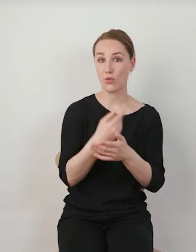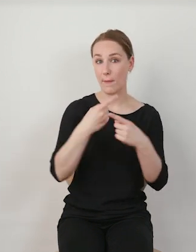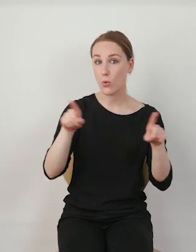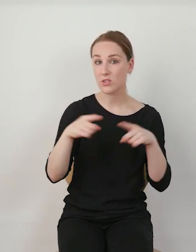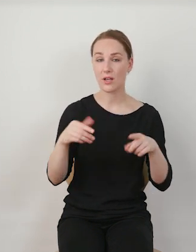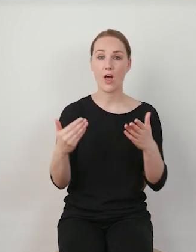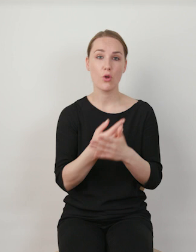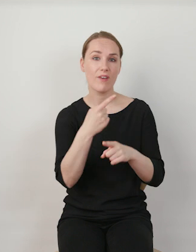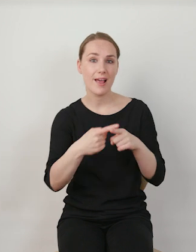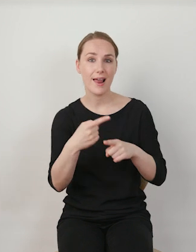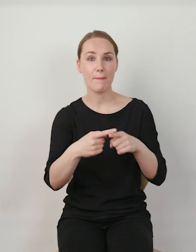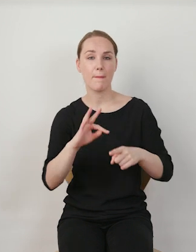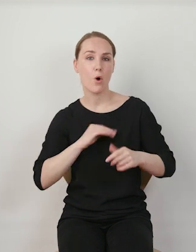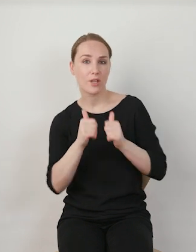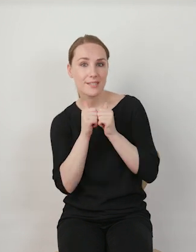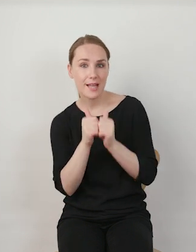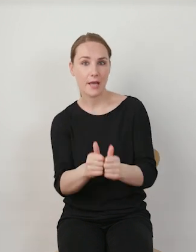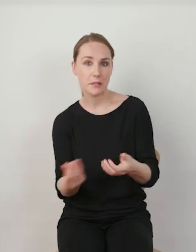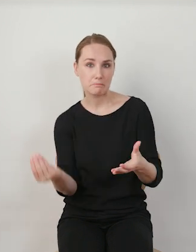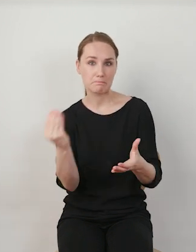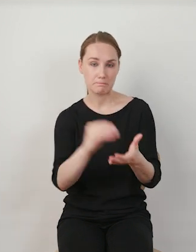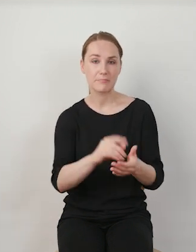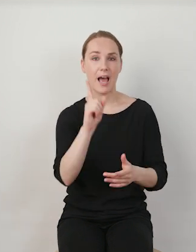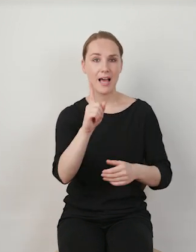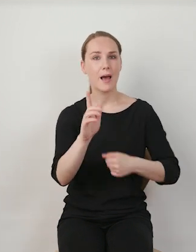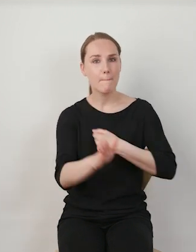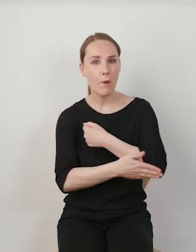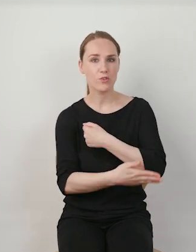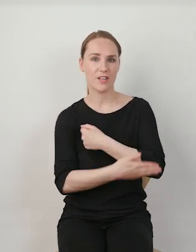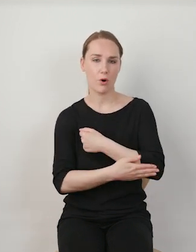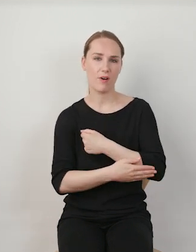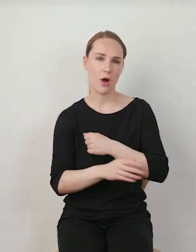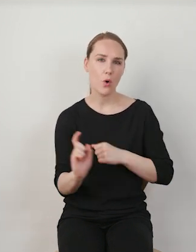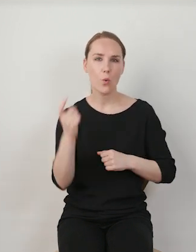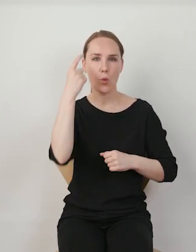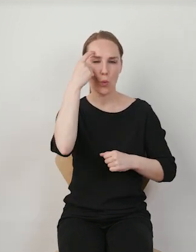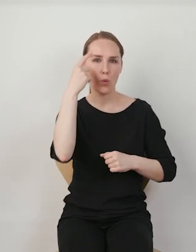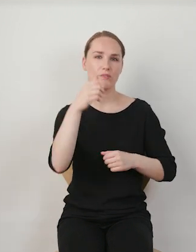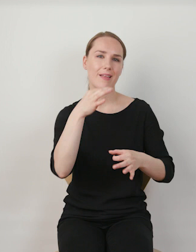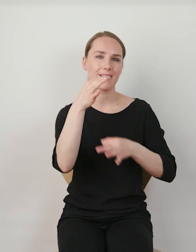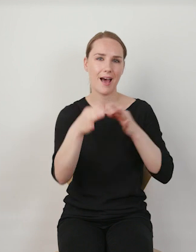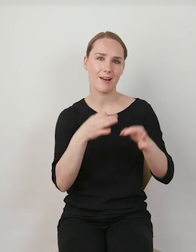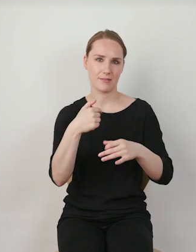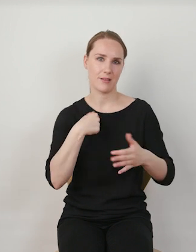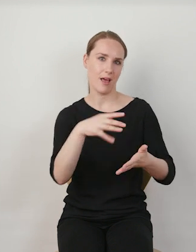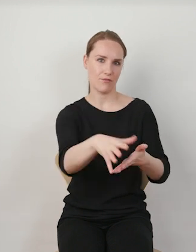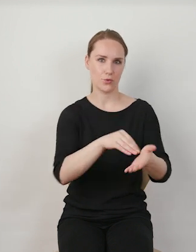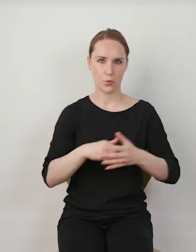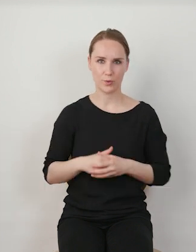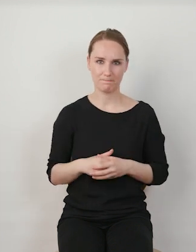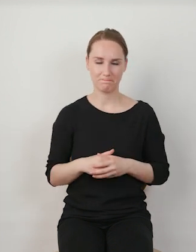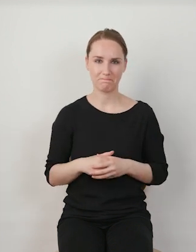element, swój punkt widzenia, ale wpisujemy się w ten trend, tą główną narrację. Z